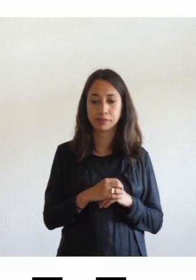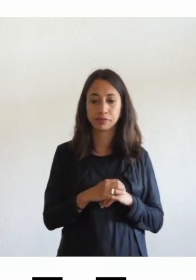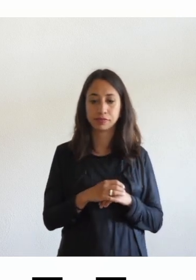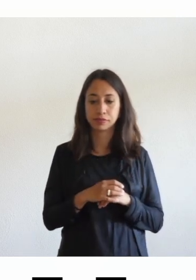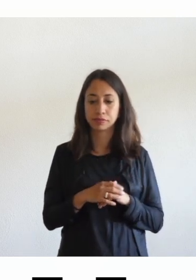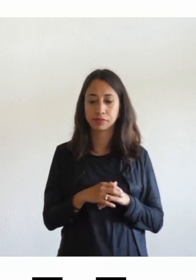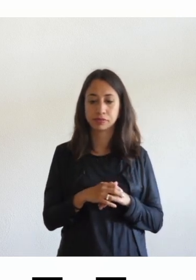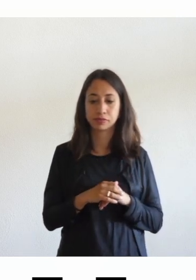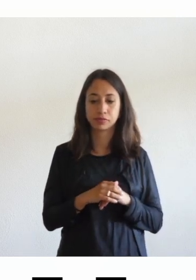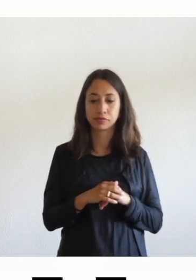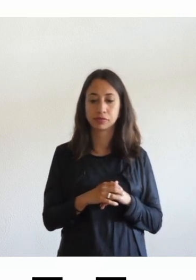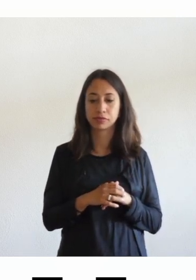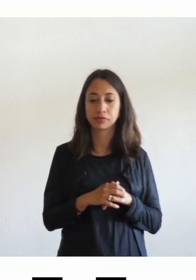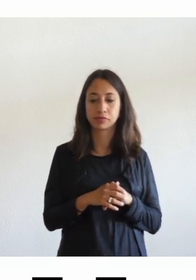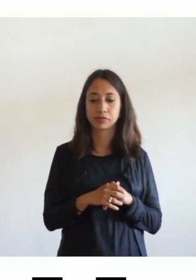digitali